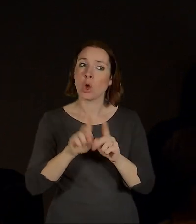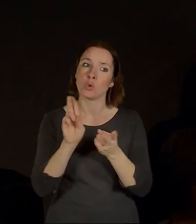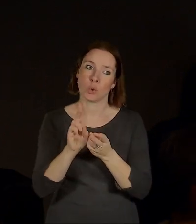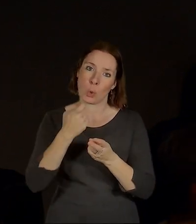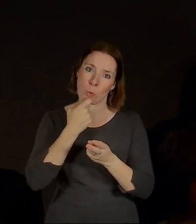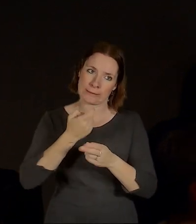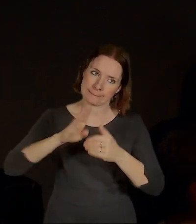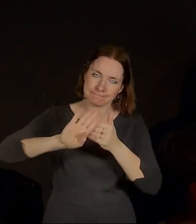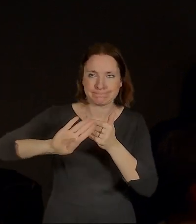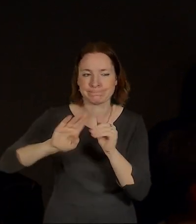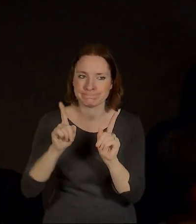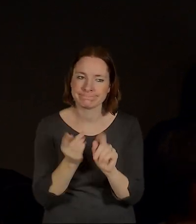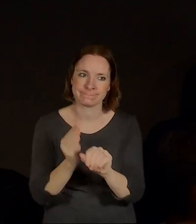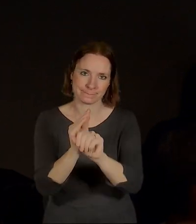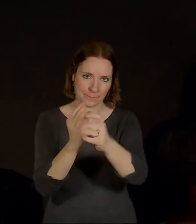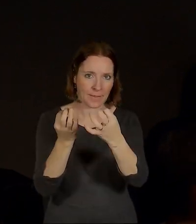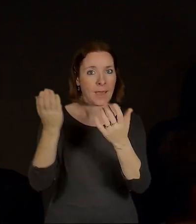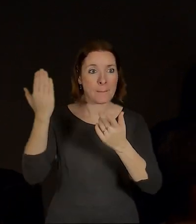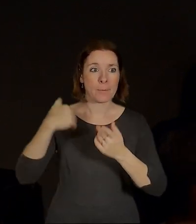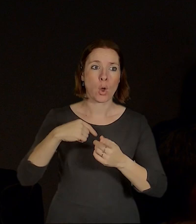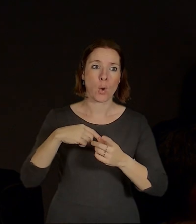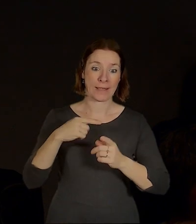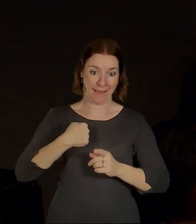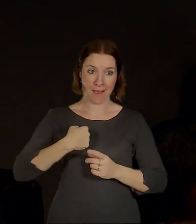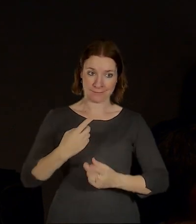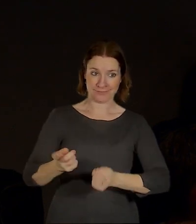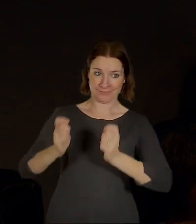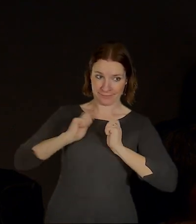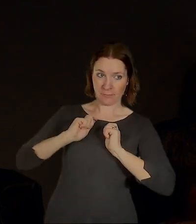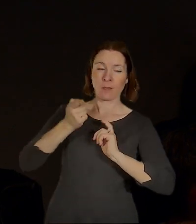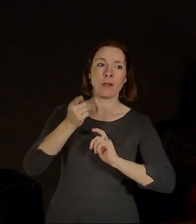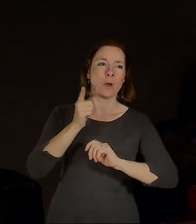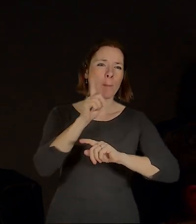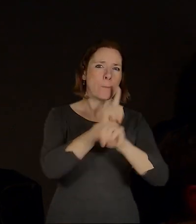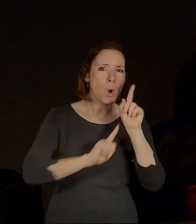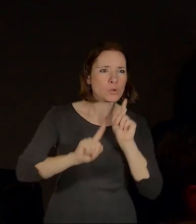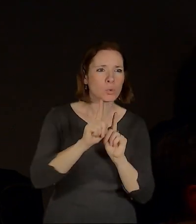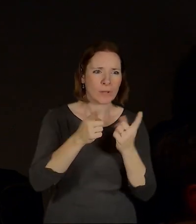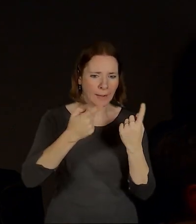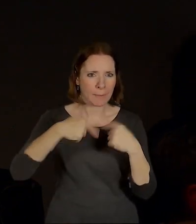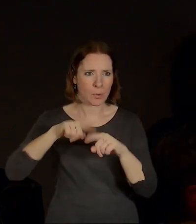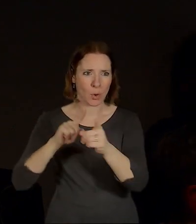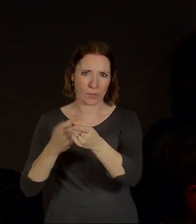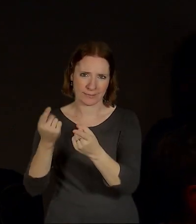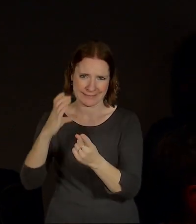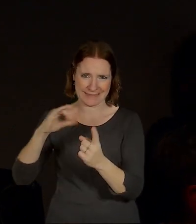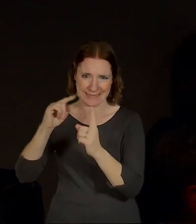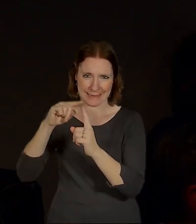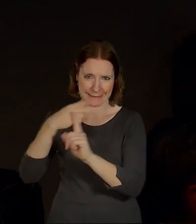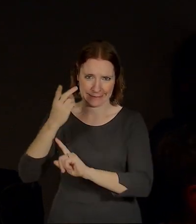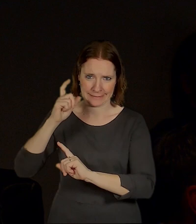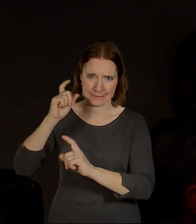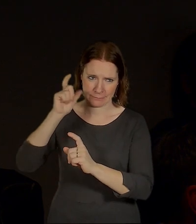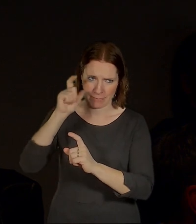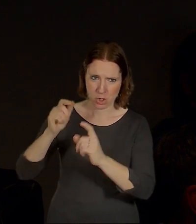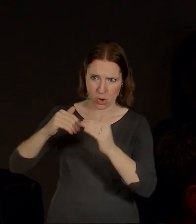chtěl zmínit, protože když jsem psal nějaký posudek pro tenhle ten novej koncept Smichov